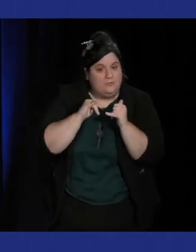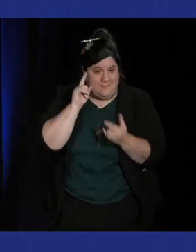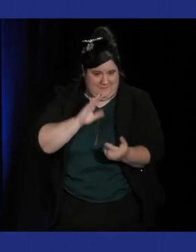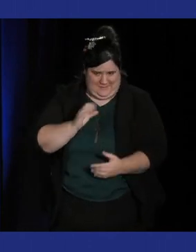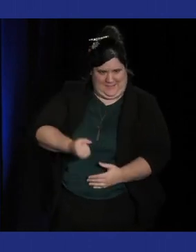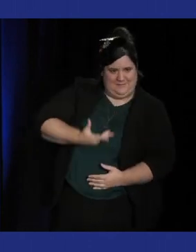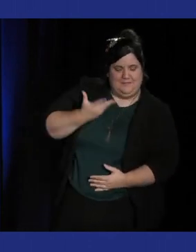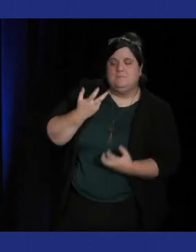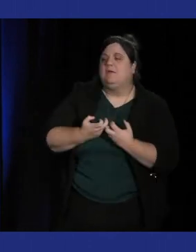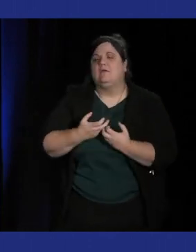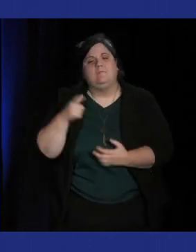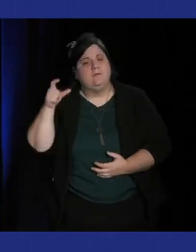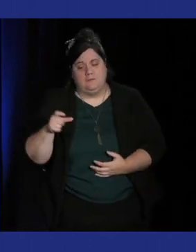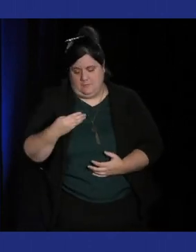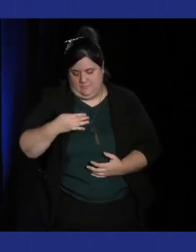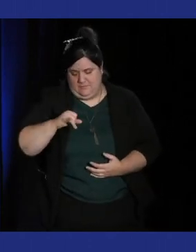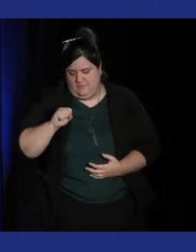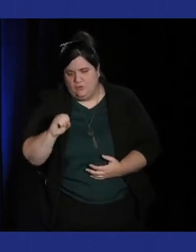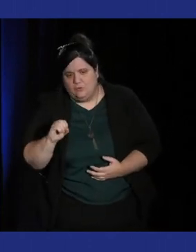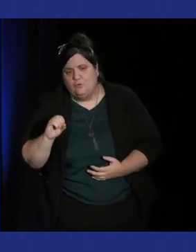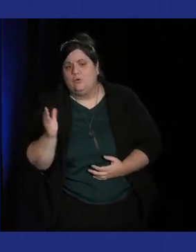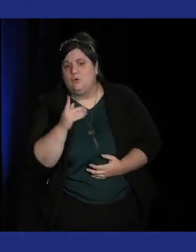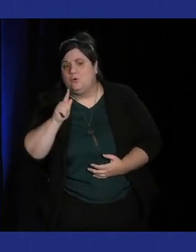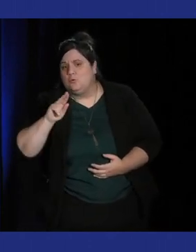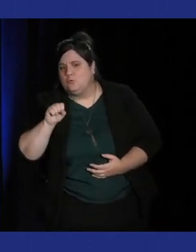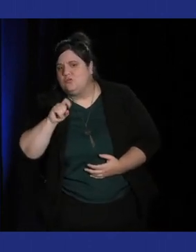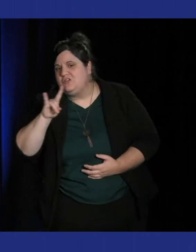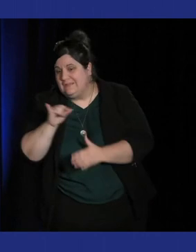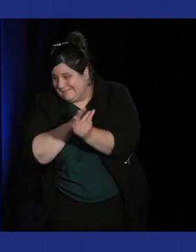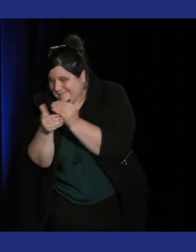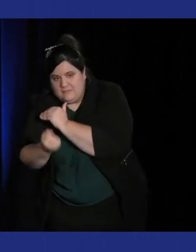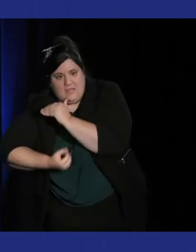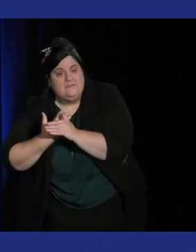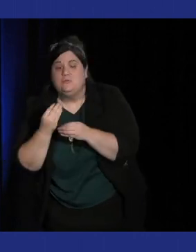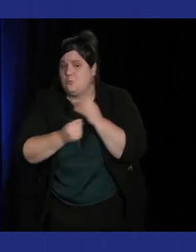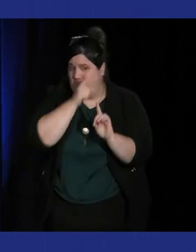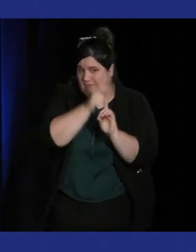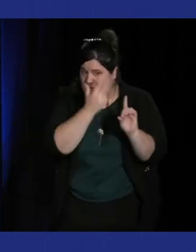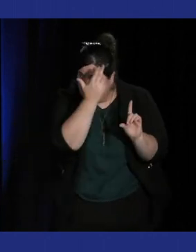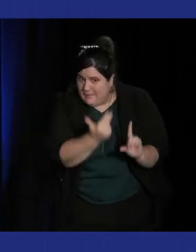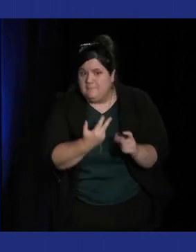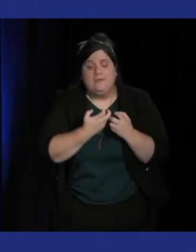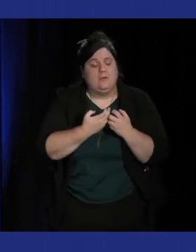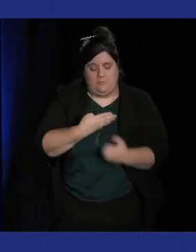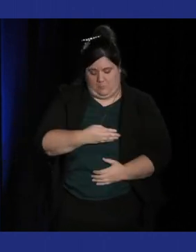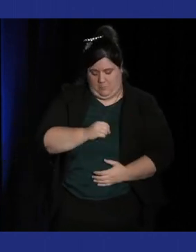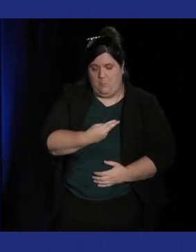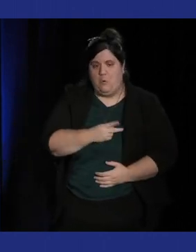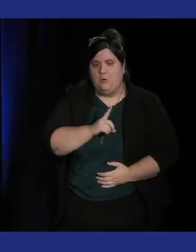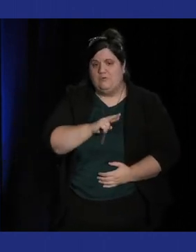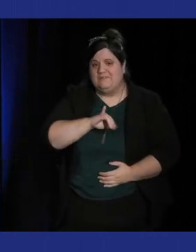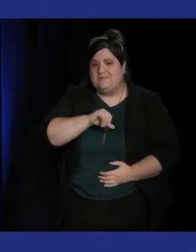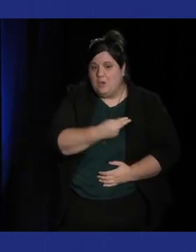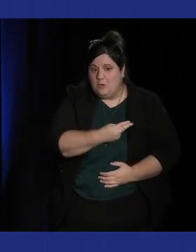inspirations pour Kandinsky on sait aussi qu'artistiquement des personnes comme Mondrian ont fini leur carrière sur l'évolution de leur visuel qui était en fait